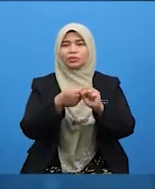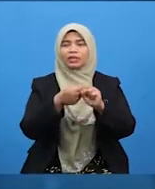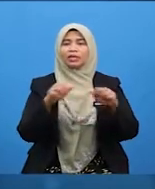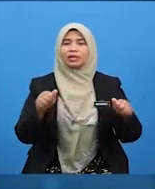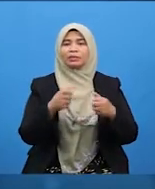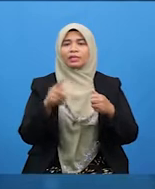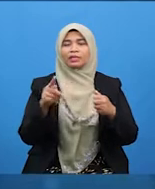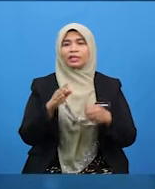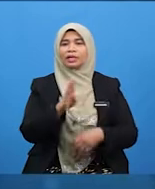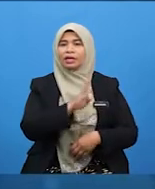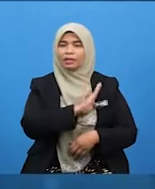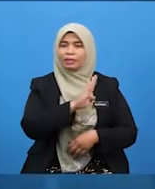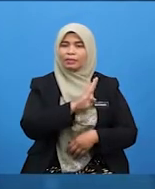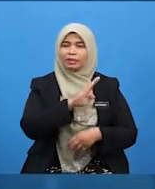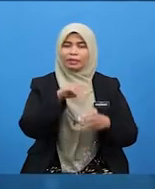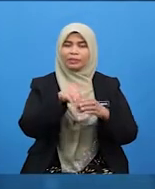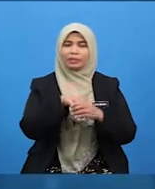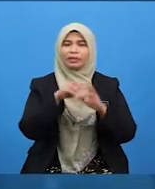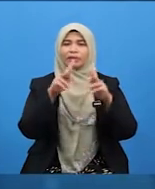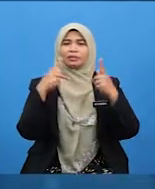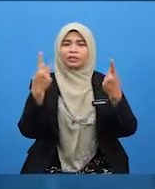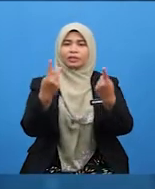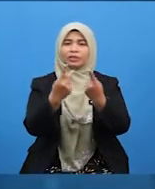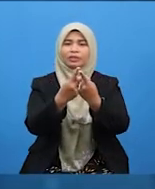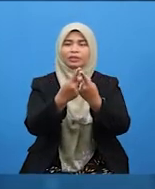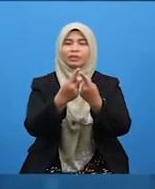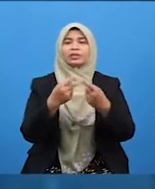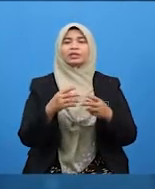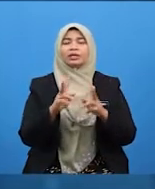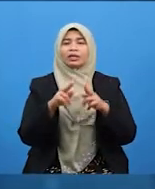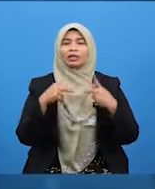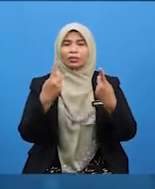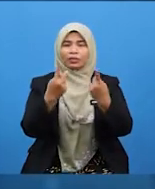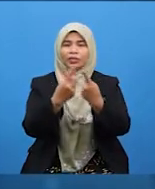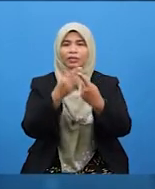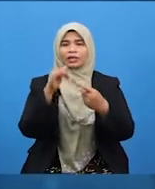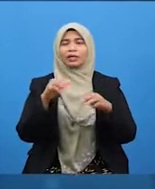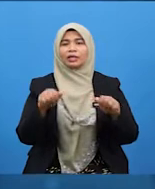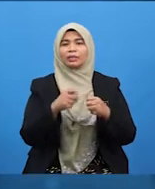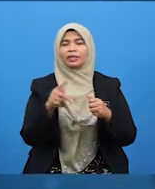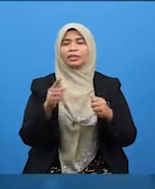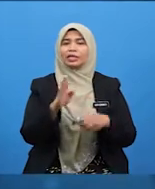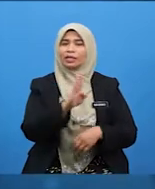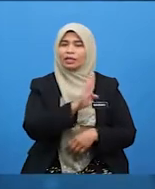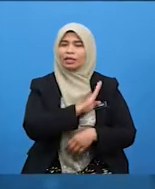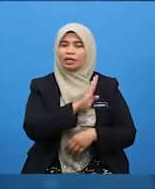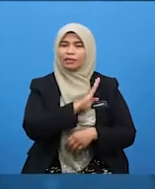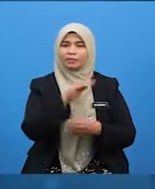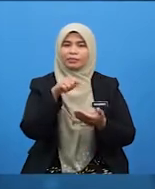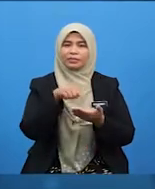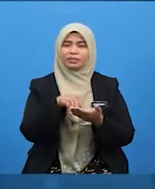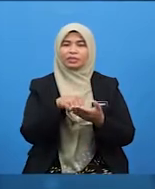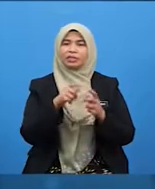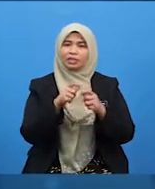mengamalkan adab-adab dalam keluarga. Keluarga yang mengamalkan adab-adab ini